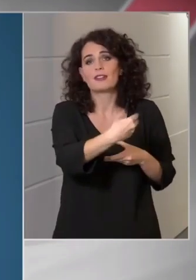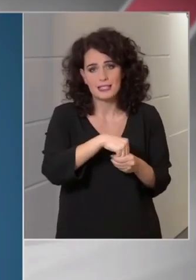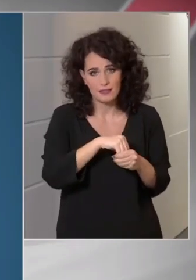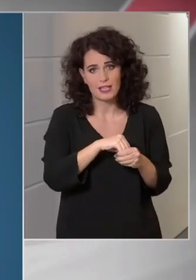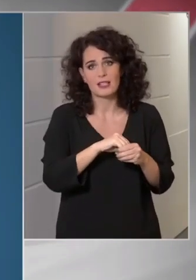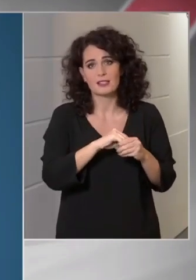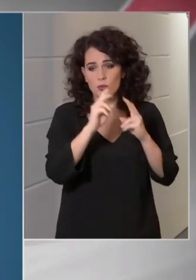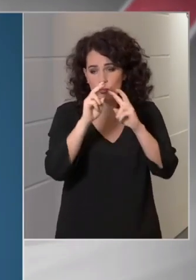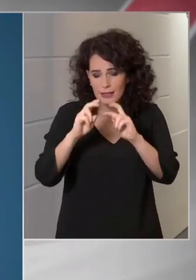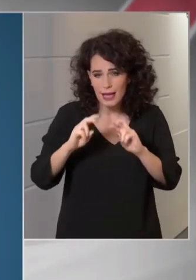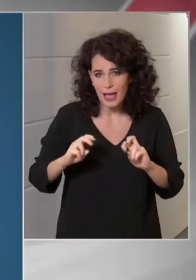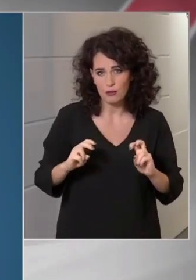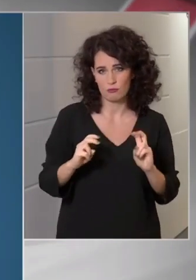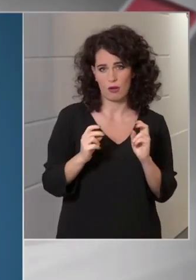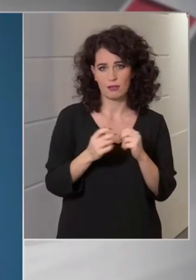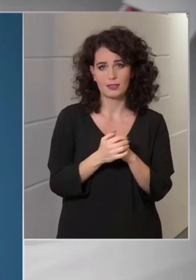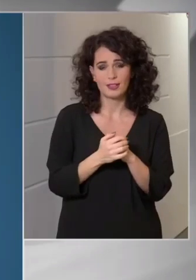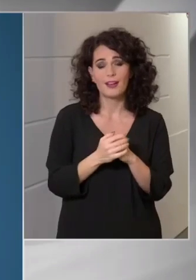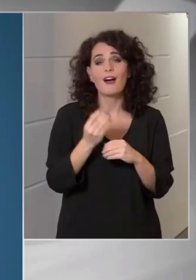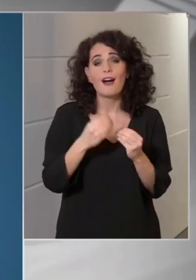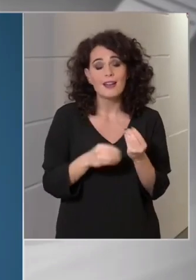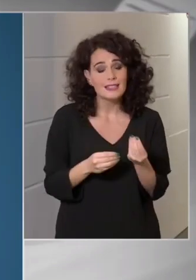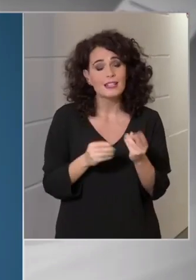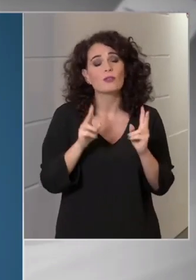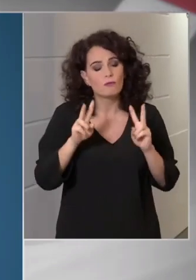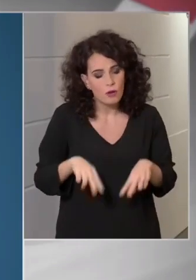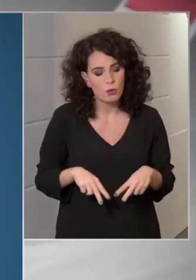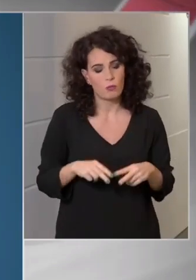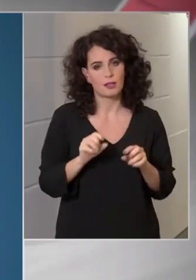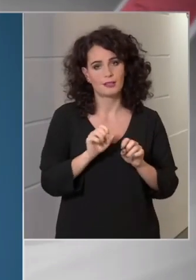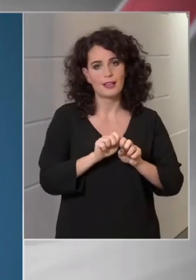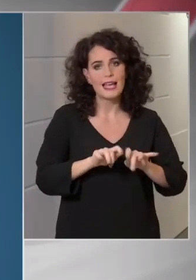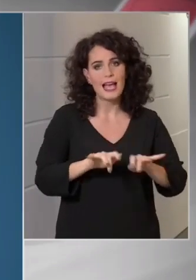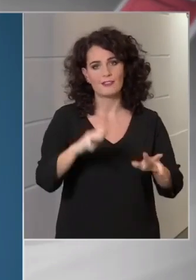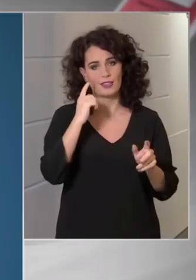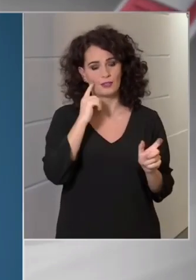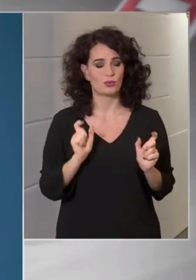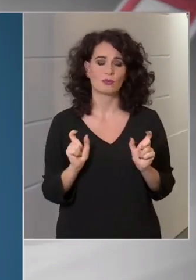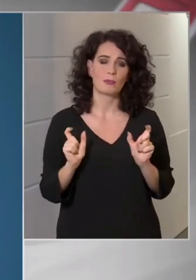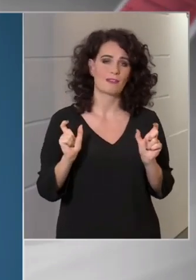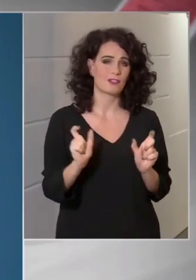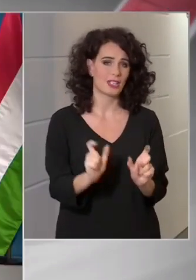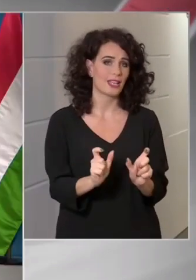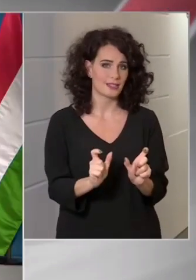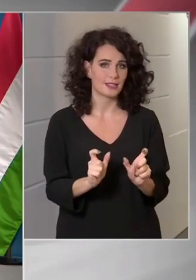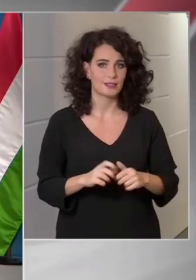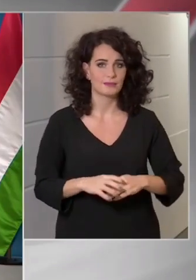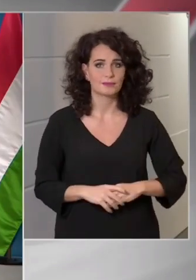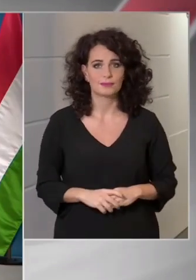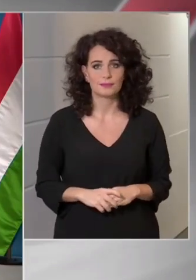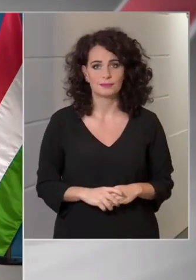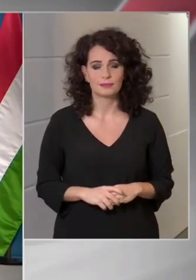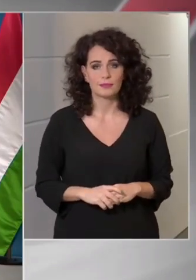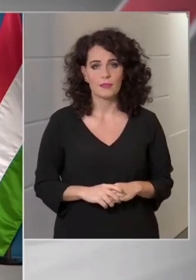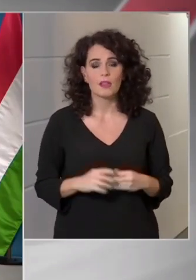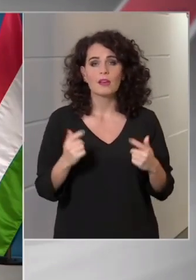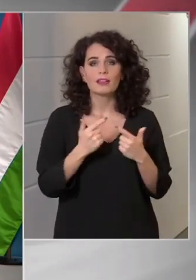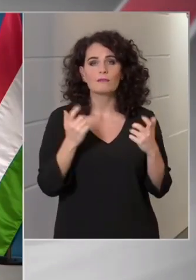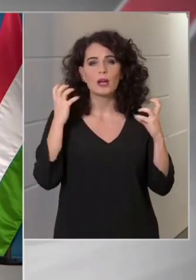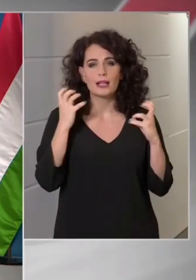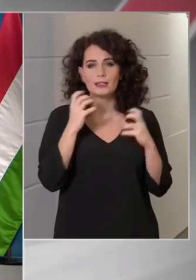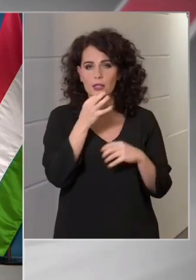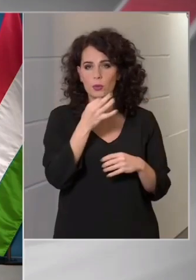annak érdekében, hogy valóban a járványt meg tudjuk fékezni. Az Inforádió